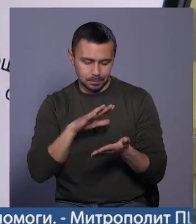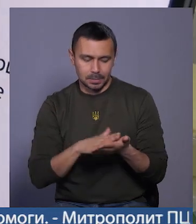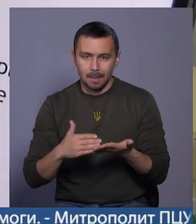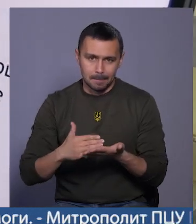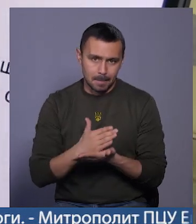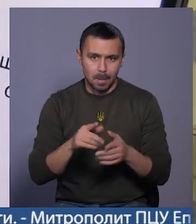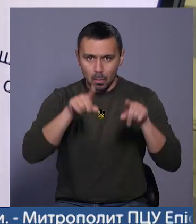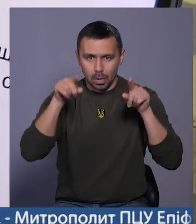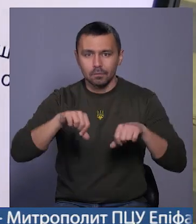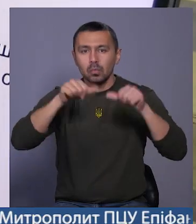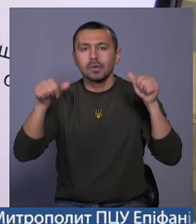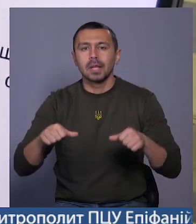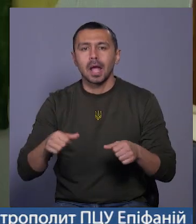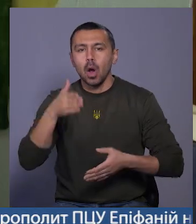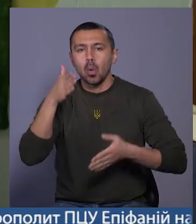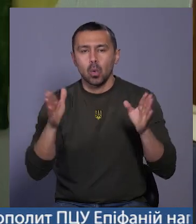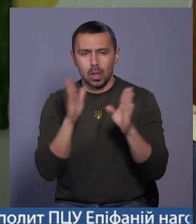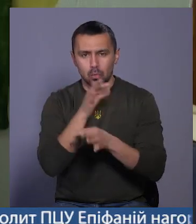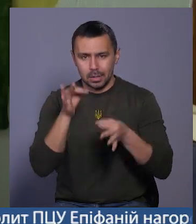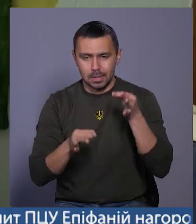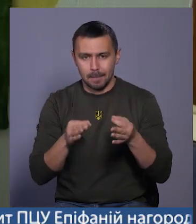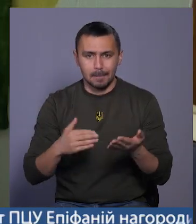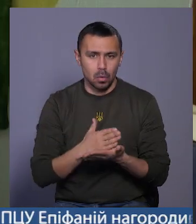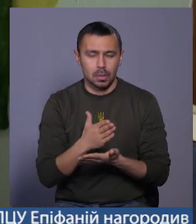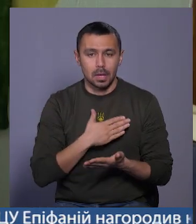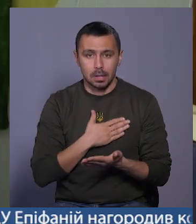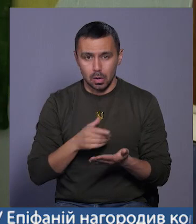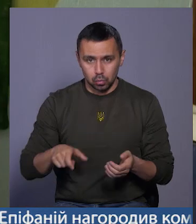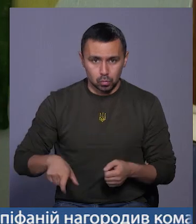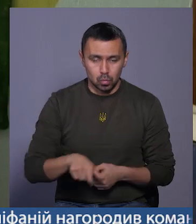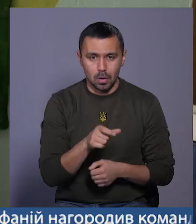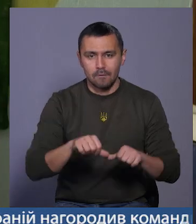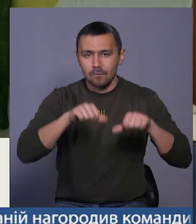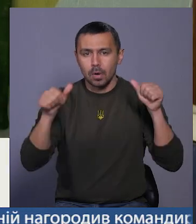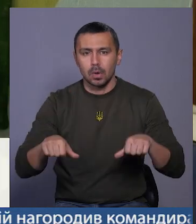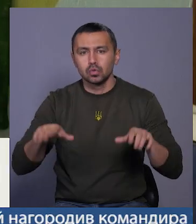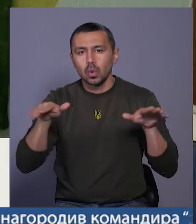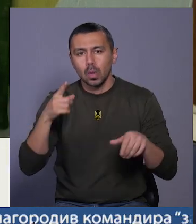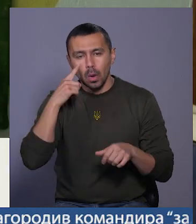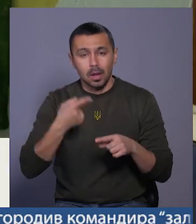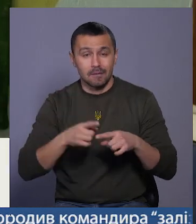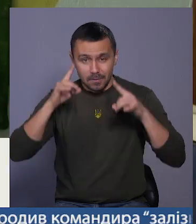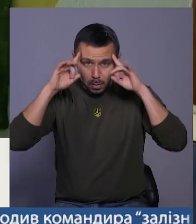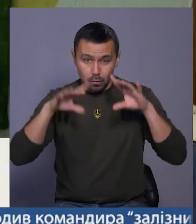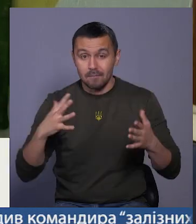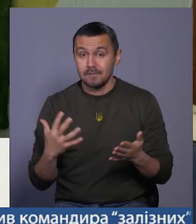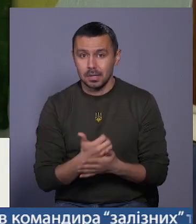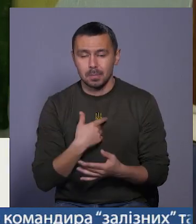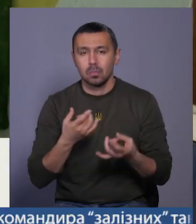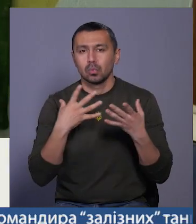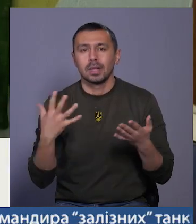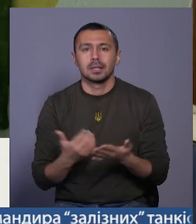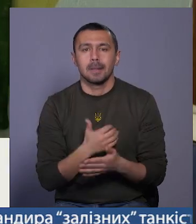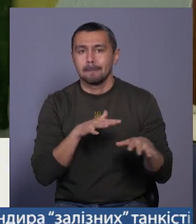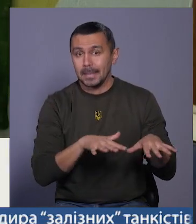сформували екологічний маршрут. Наш маршрут у формі соколиного ока. Це вийшло абсолютно випадково. Ми просто знайшли